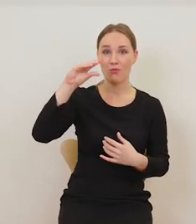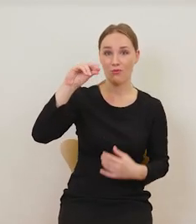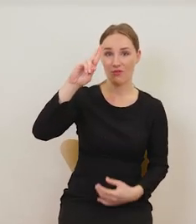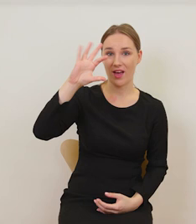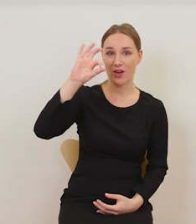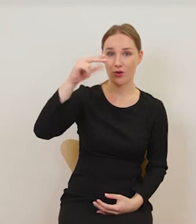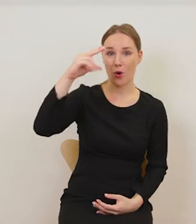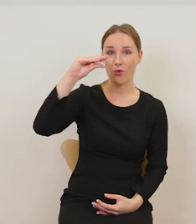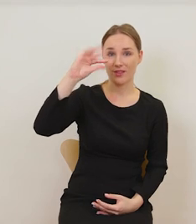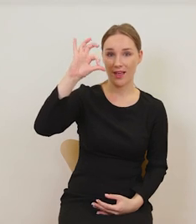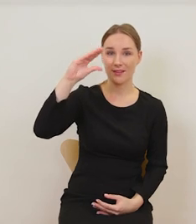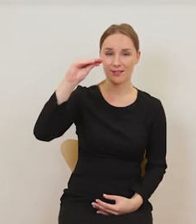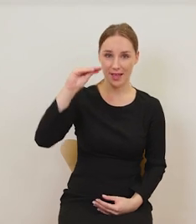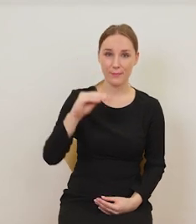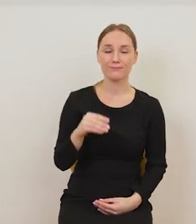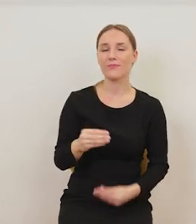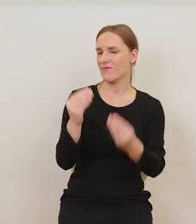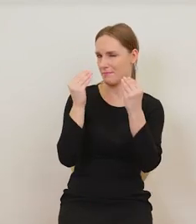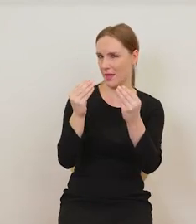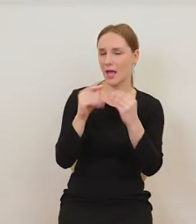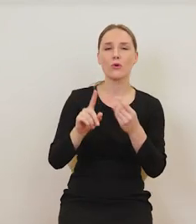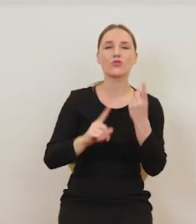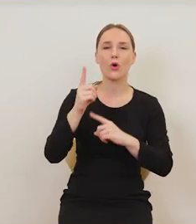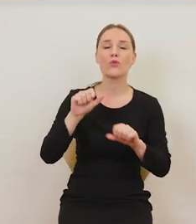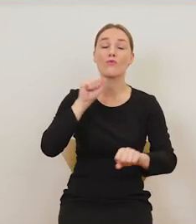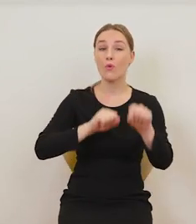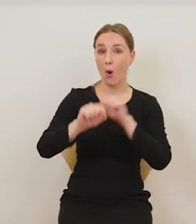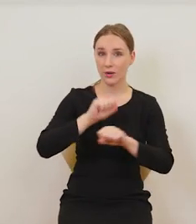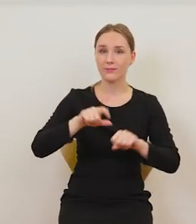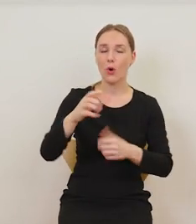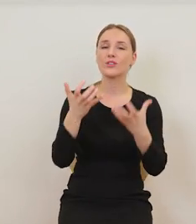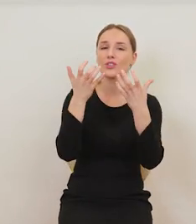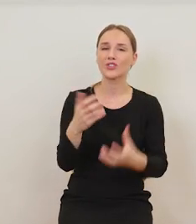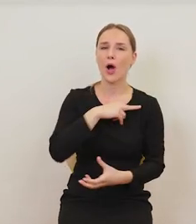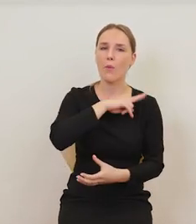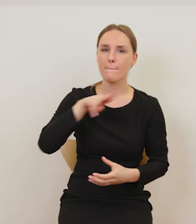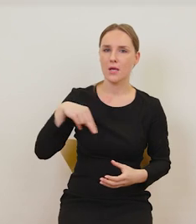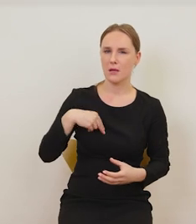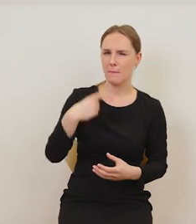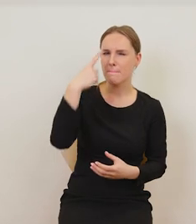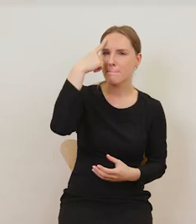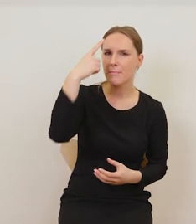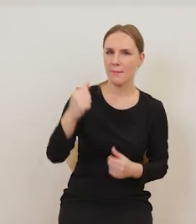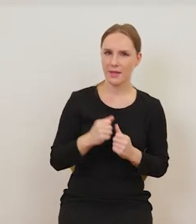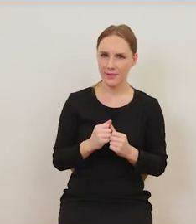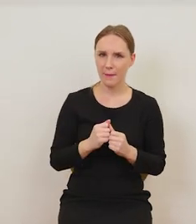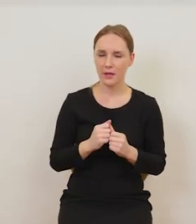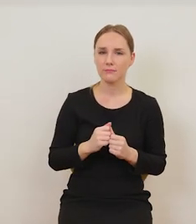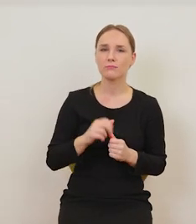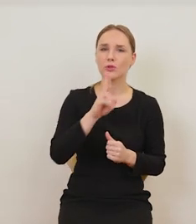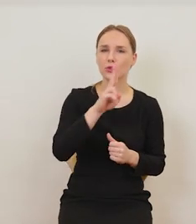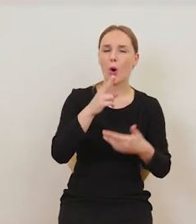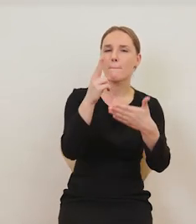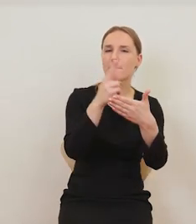chciał w jakiś sposób, żebyśmy zapamiętali, kto przynajmniej